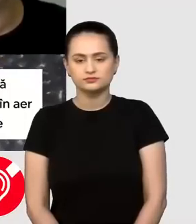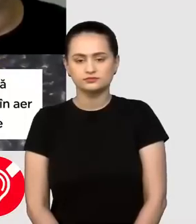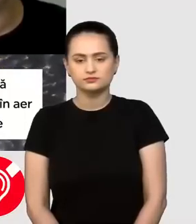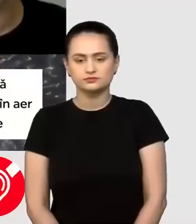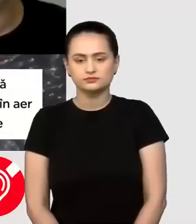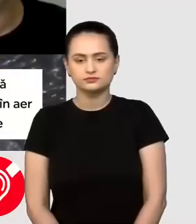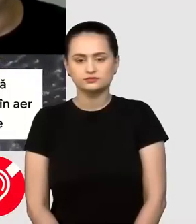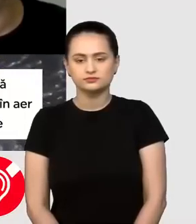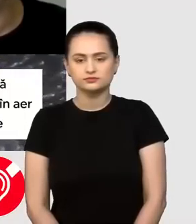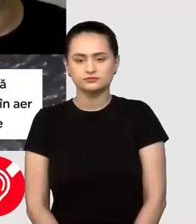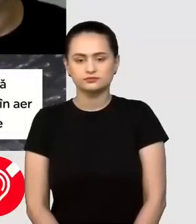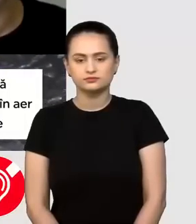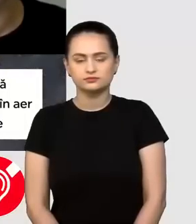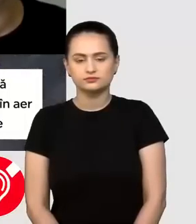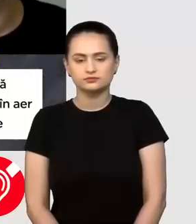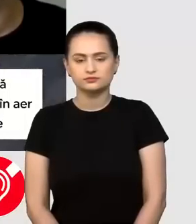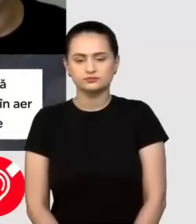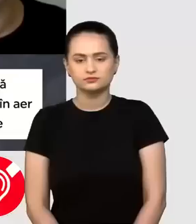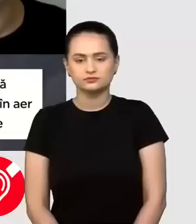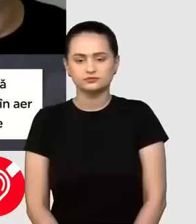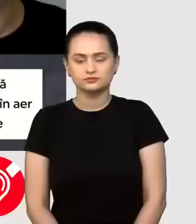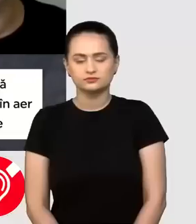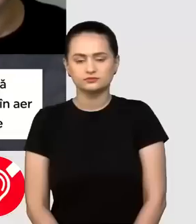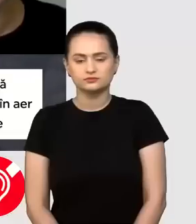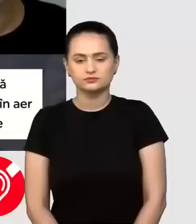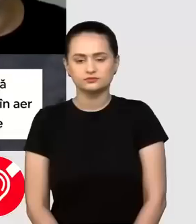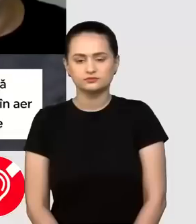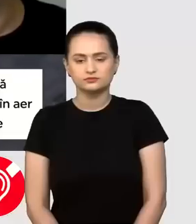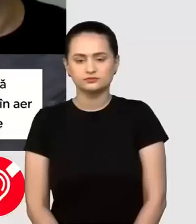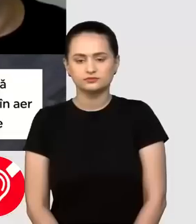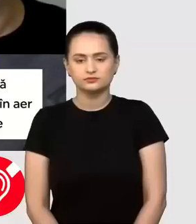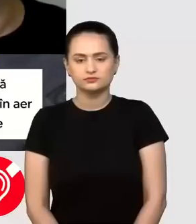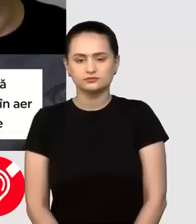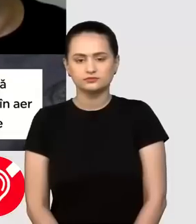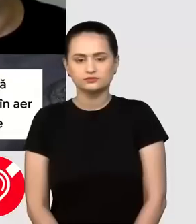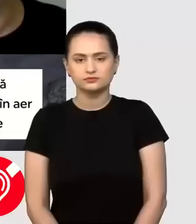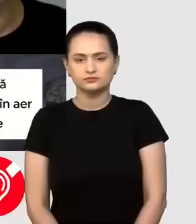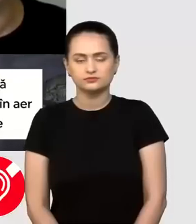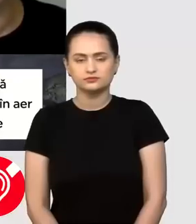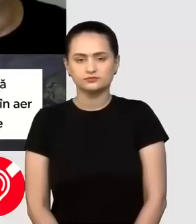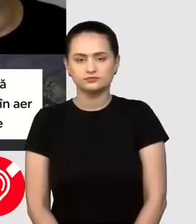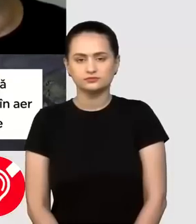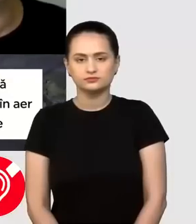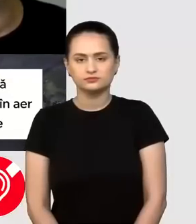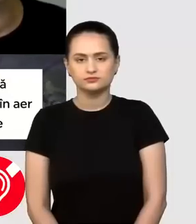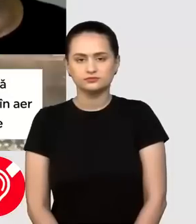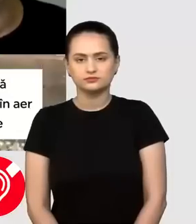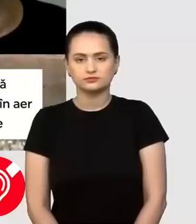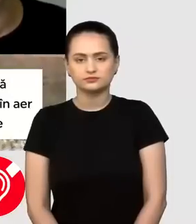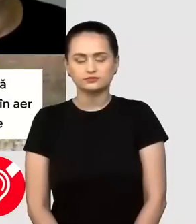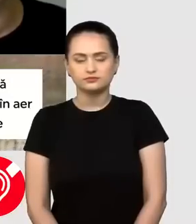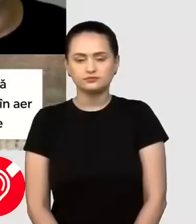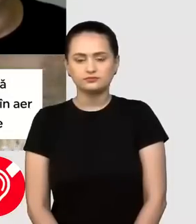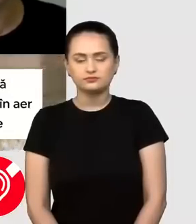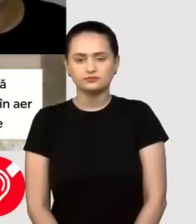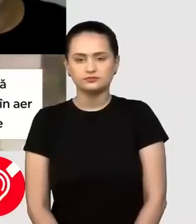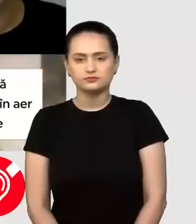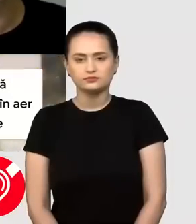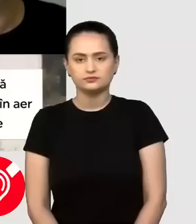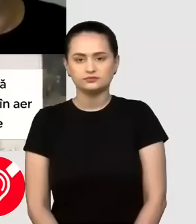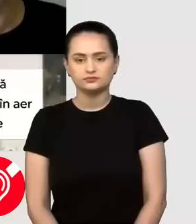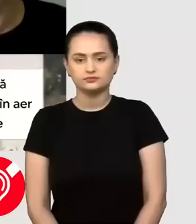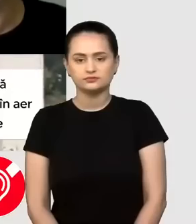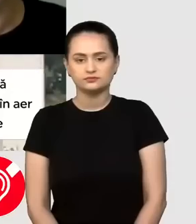leopard. Bineînțeles, filmările erau destul de neclare tocmai pentru a crea această confuzie, dar analizi militari și experții